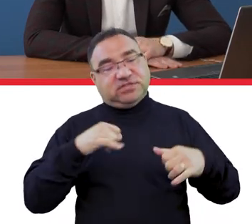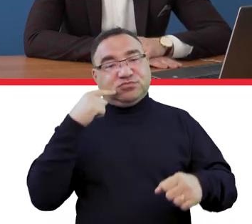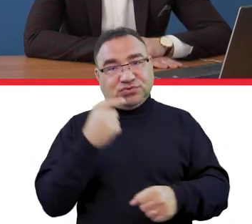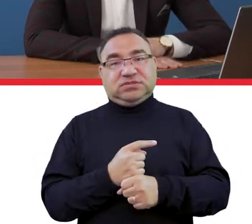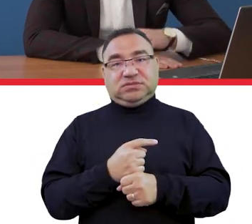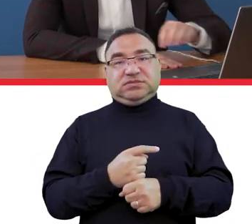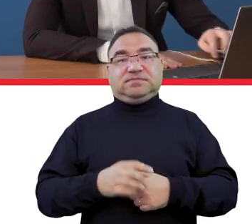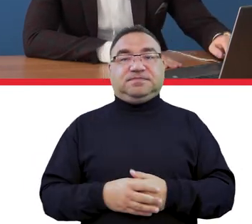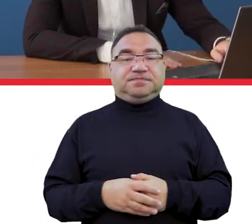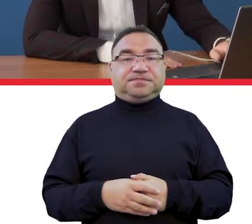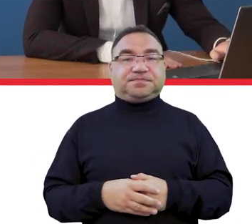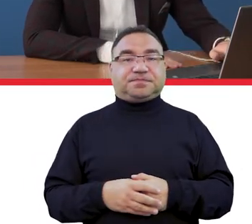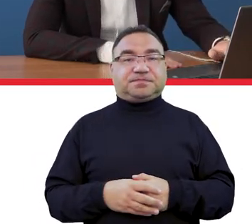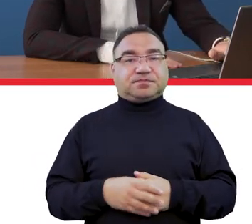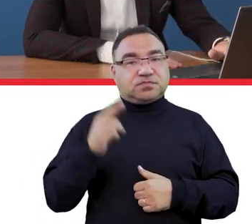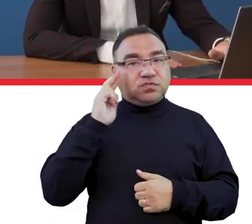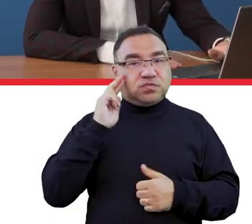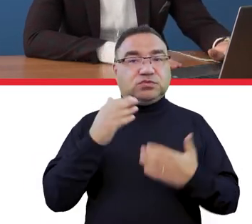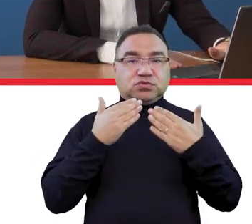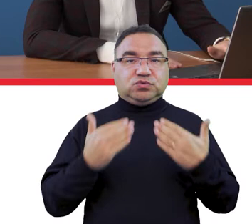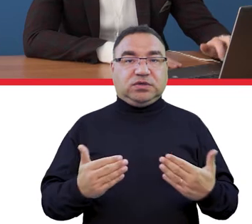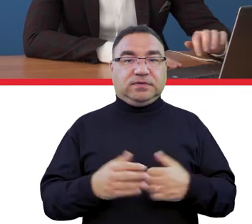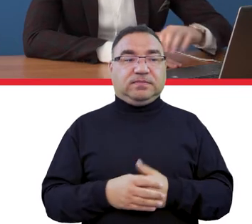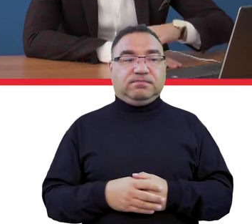reagować. Rozumiem. Dziękuję bardzo.